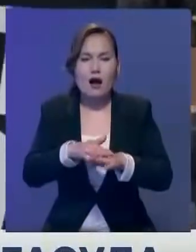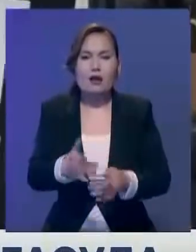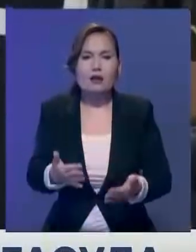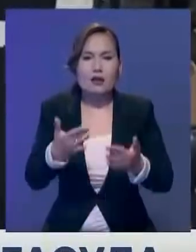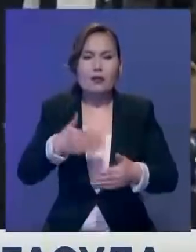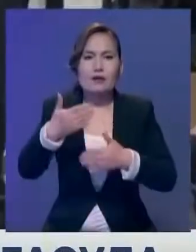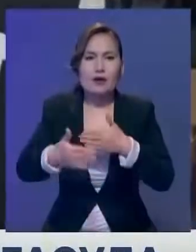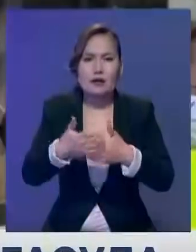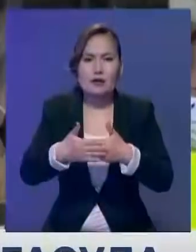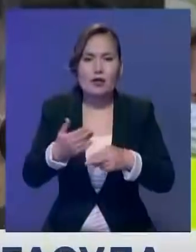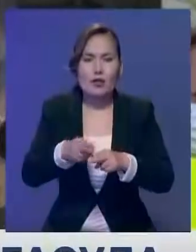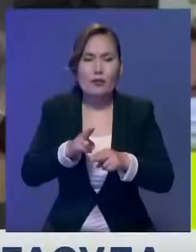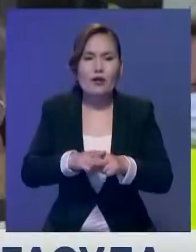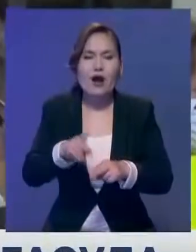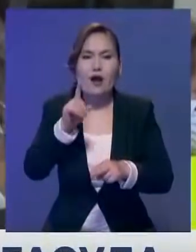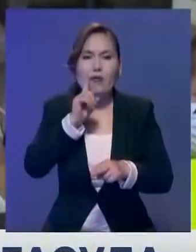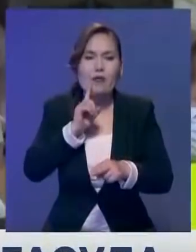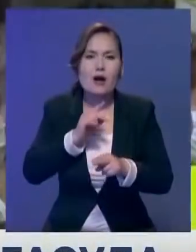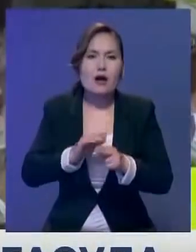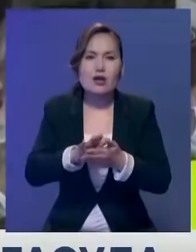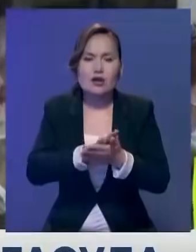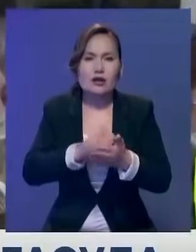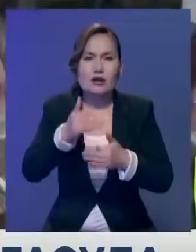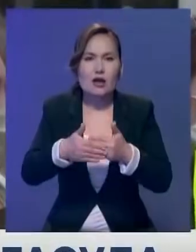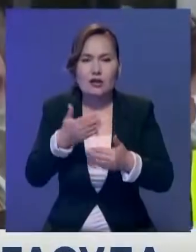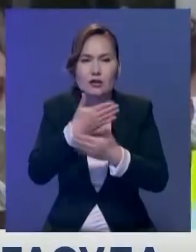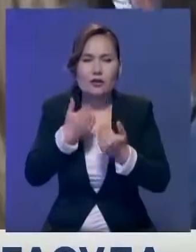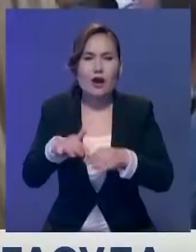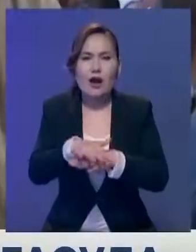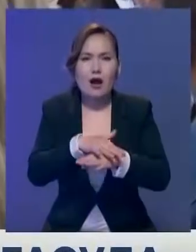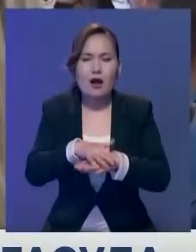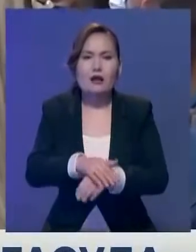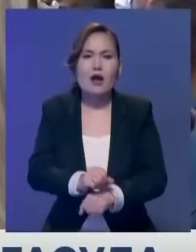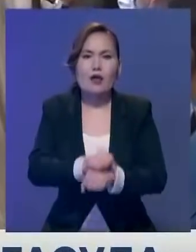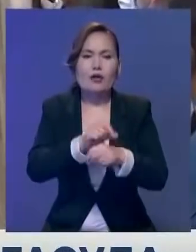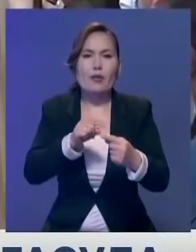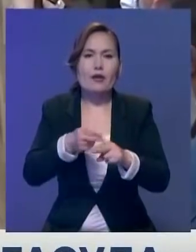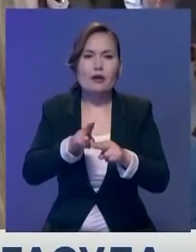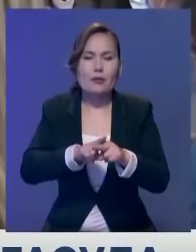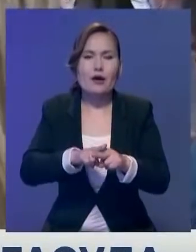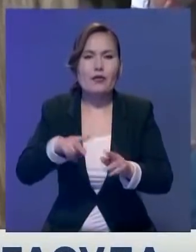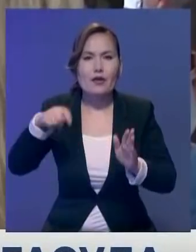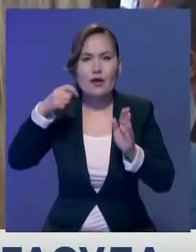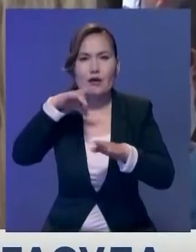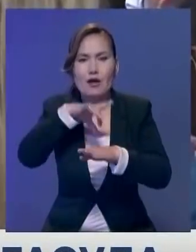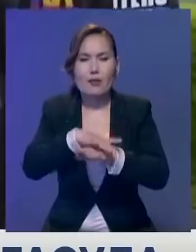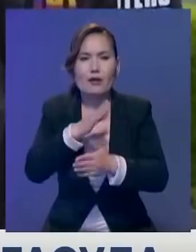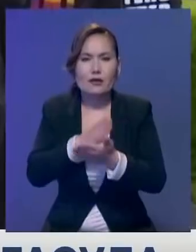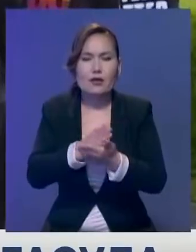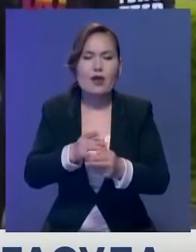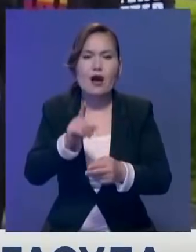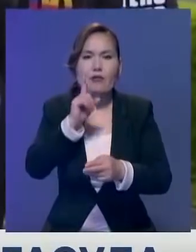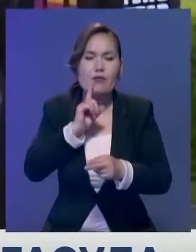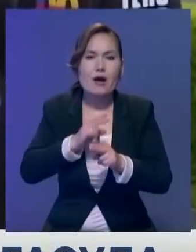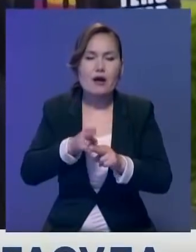сұрақтарға әлігінгі дейін дұрыстап жоап бермеген. Оның үстіне тәртіп сақшыларының бәрінде бейні камера болған, оныңда жазбасы жареламбай